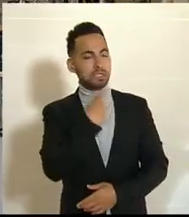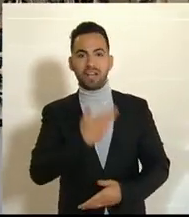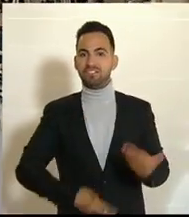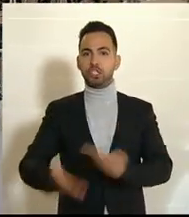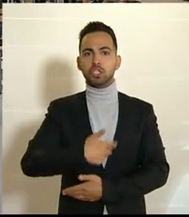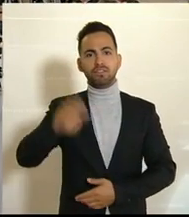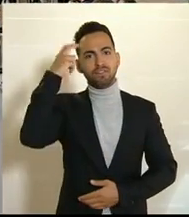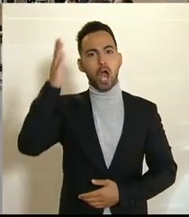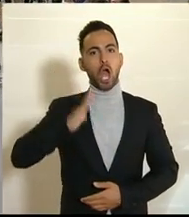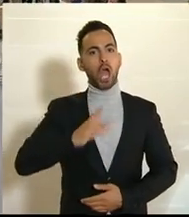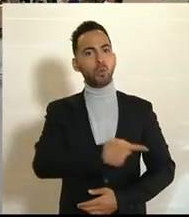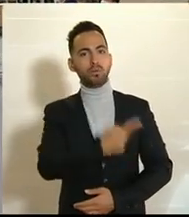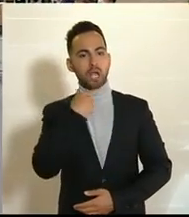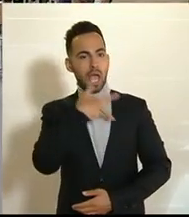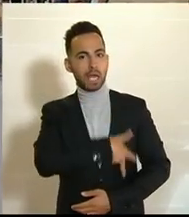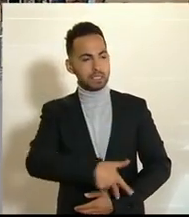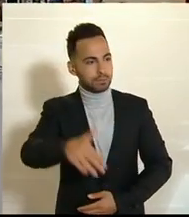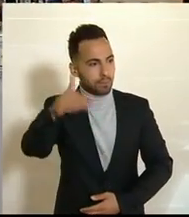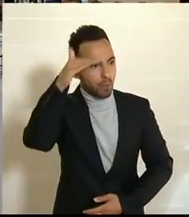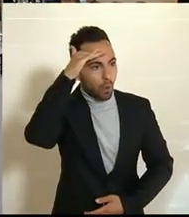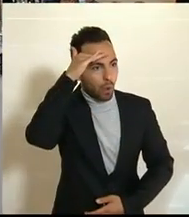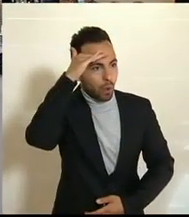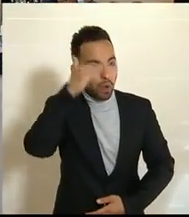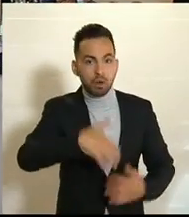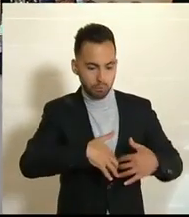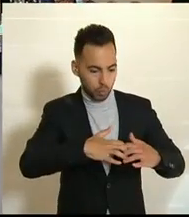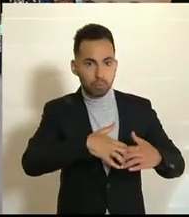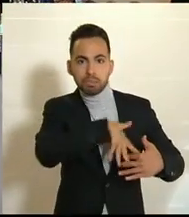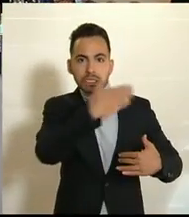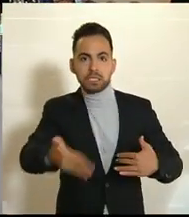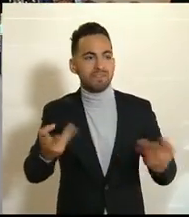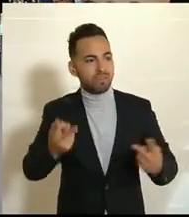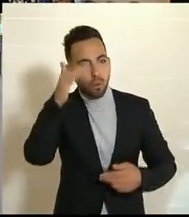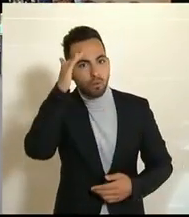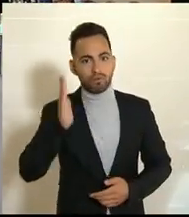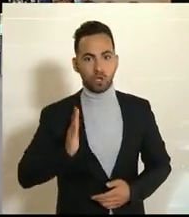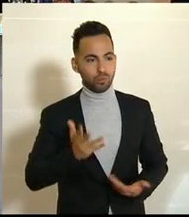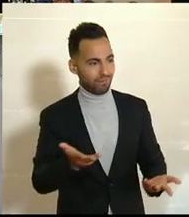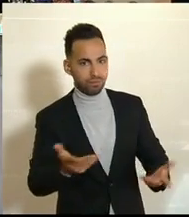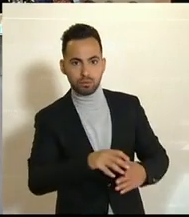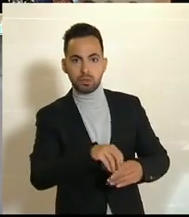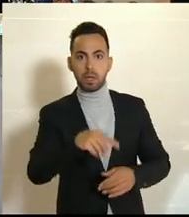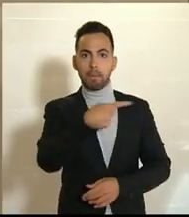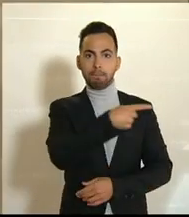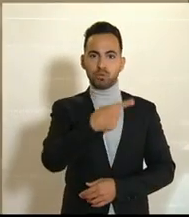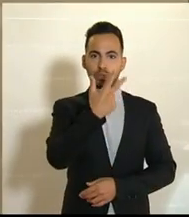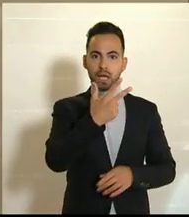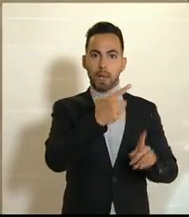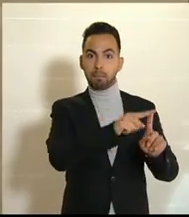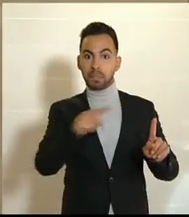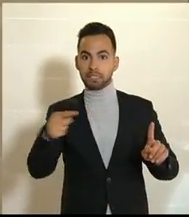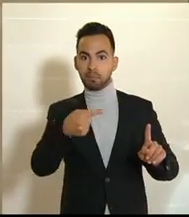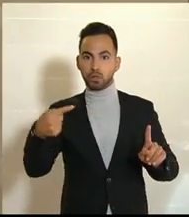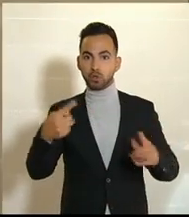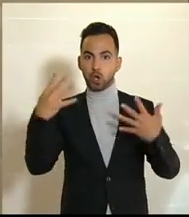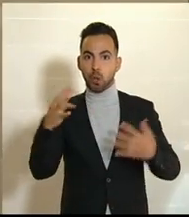appelliert, die ich bei der SPÖ seit Ihrem Bestehen vermisse. Aber was ist jetzt die wirtschaftliche Vernunft von minus 3,2 bis minus